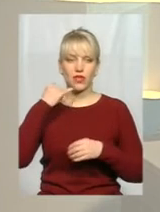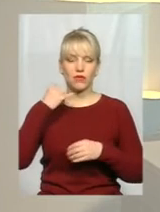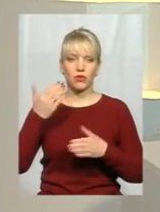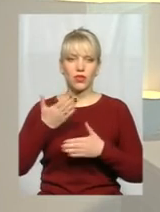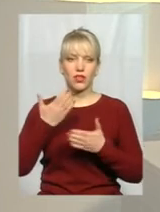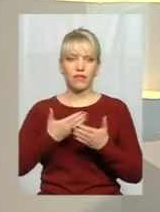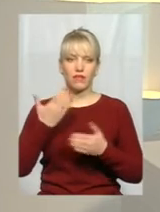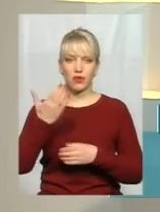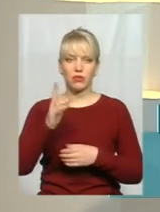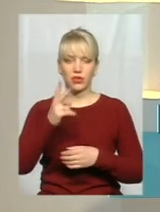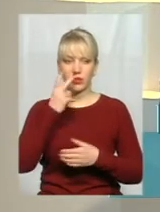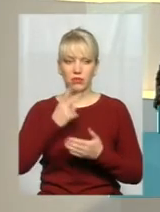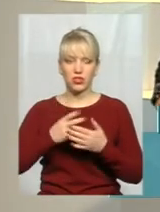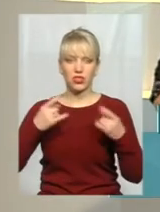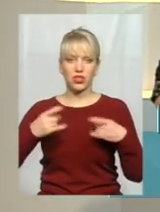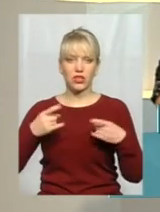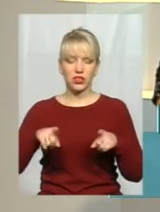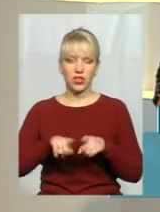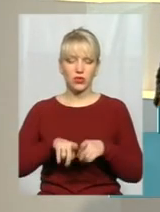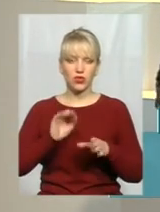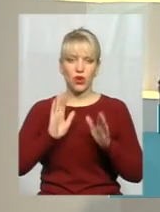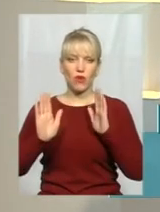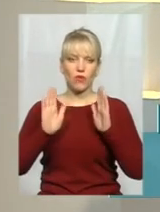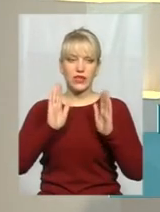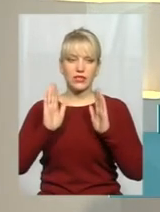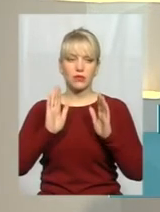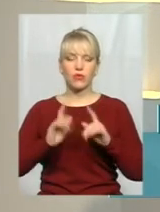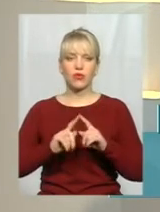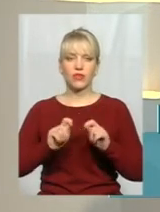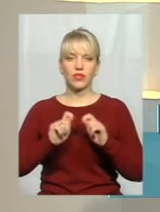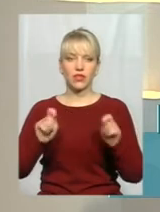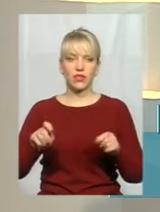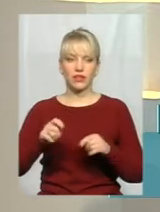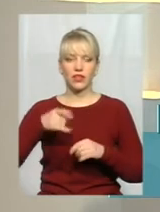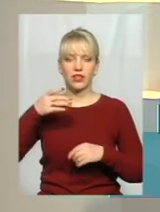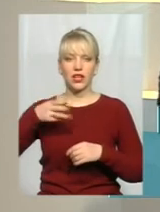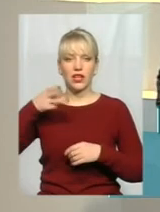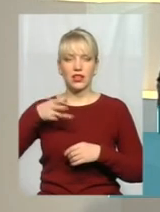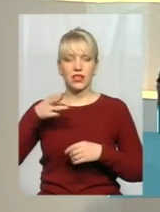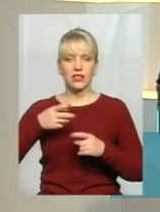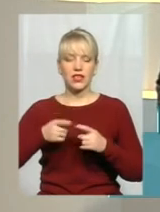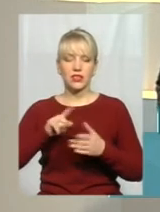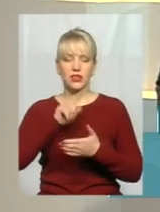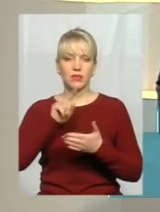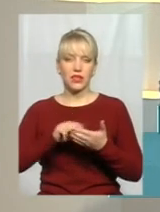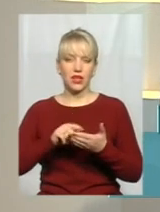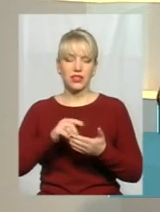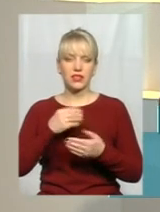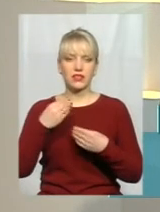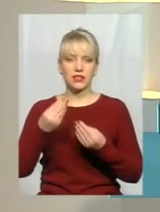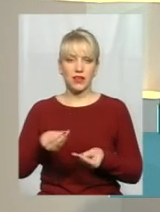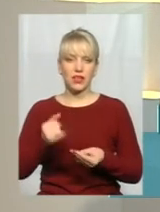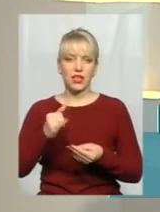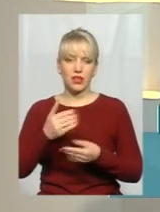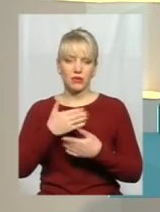будете бачити на екранах. Також у соцмережі Facebook під прямою трансляцією ставте ваше питання і ми озвучимо їх у прямому ефірі. Та перед